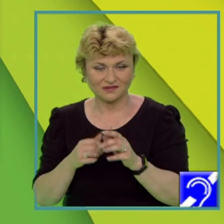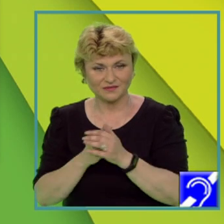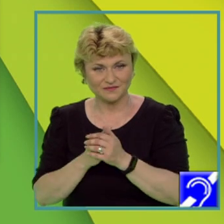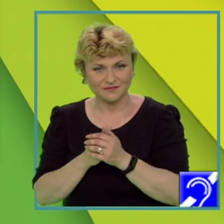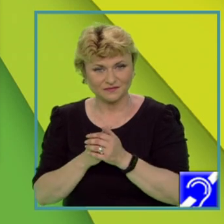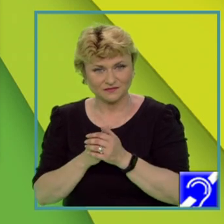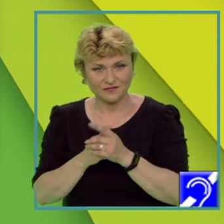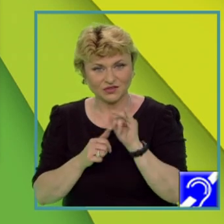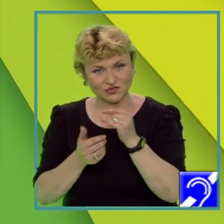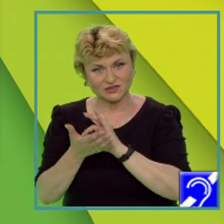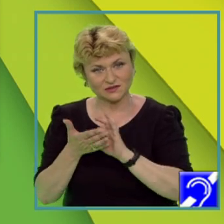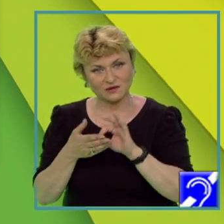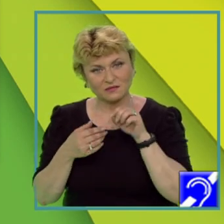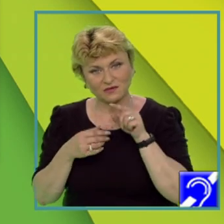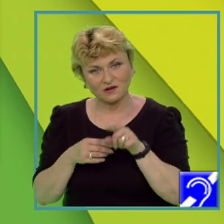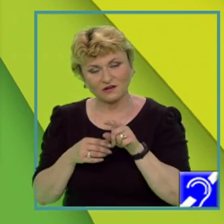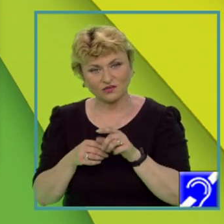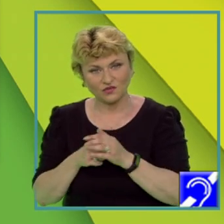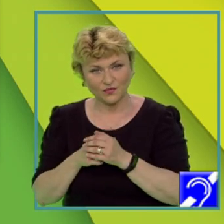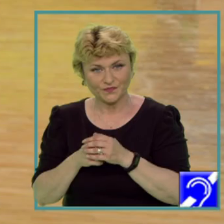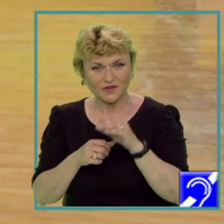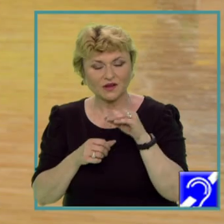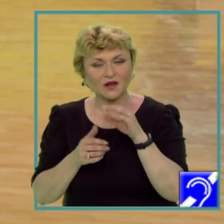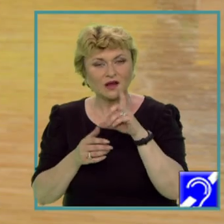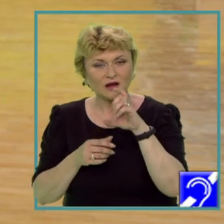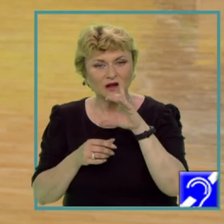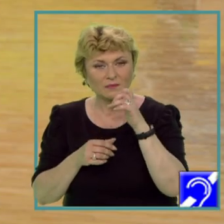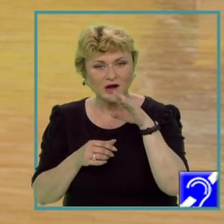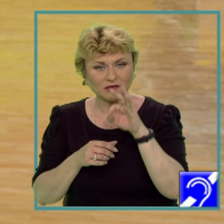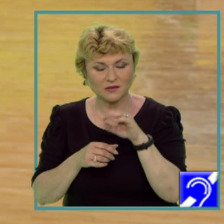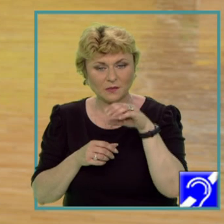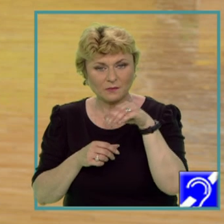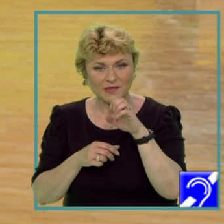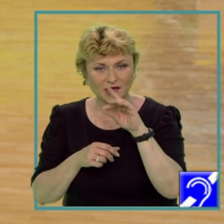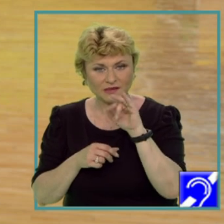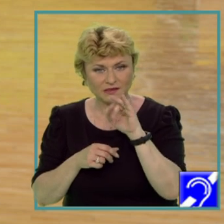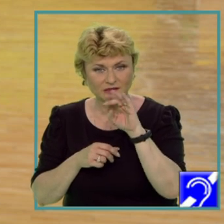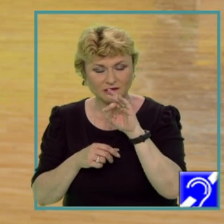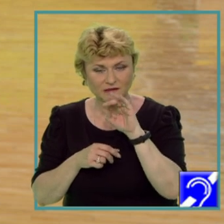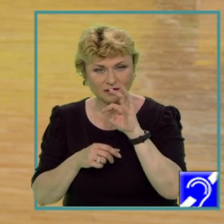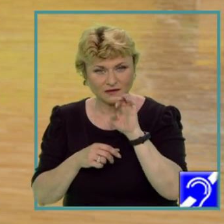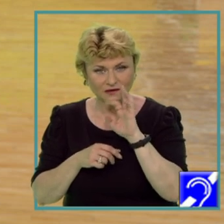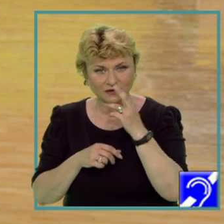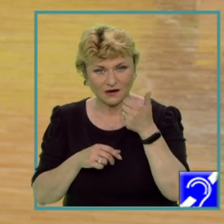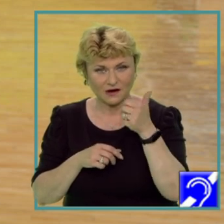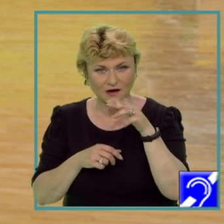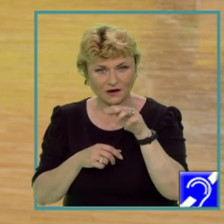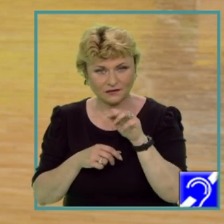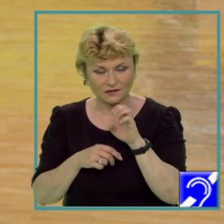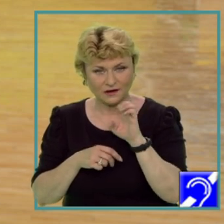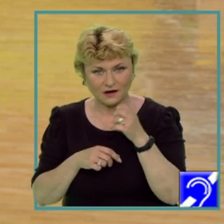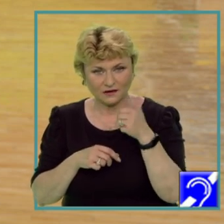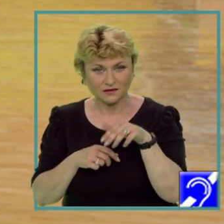Subliniem aici deosebirea climat mediteranean. Pornind de la cele două tipuri de climat, este